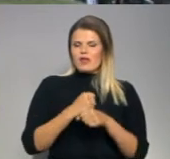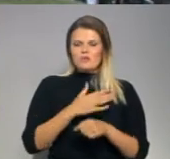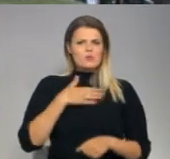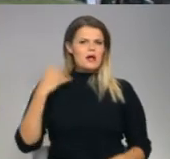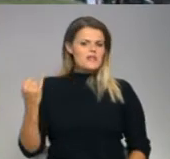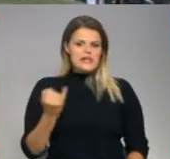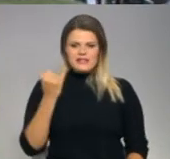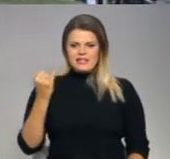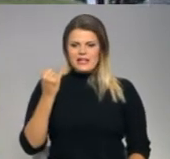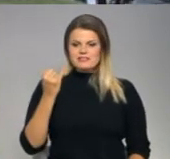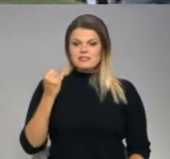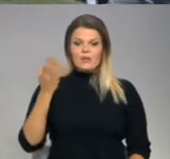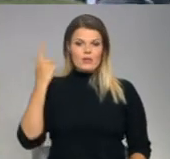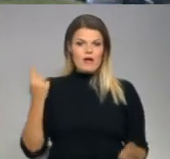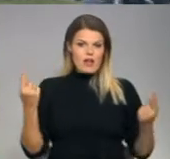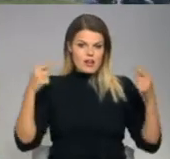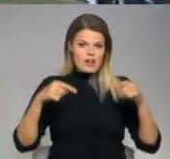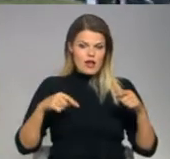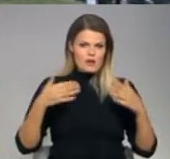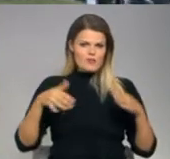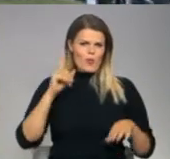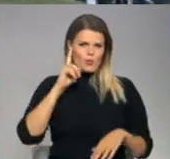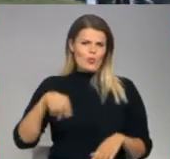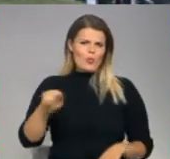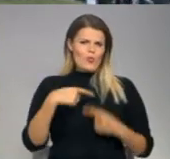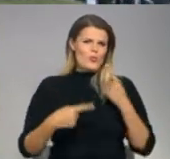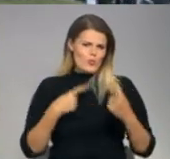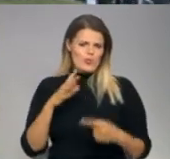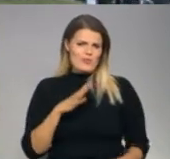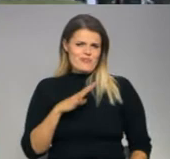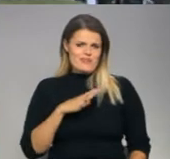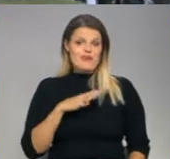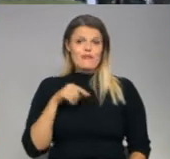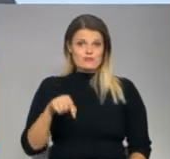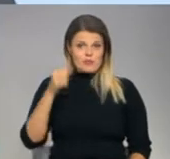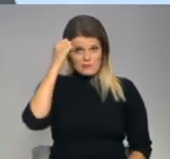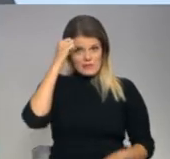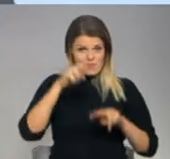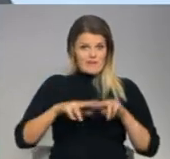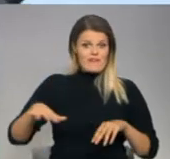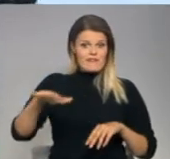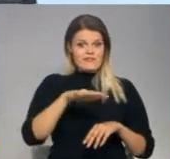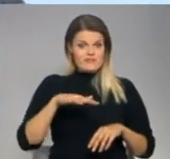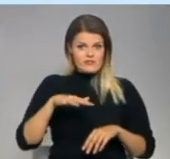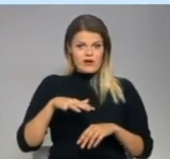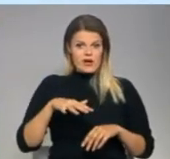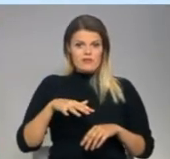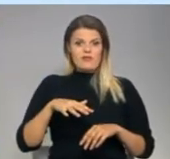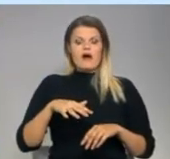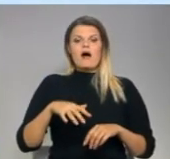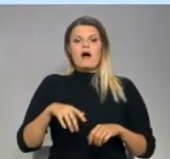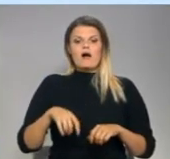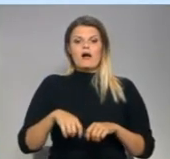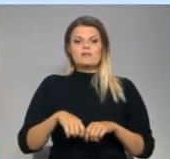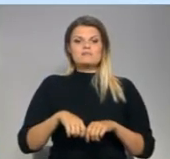interesants moments bija tādā laikā, par ko jau, protams, ir runāts, kad šo pieminekļi atlējā igalni. To,